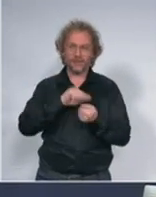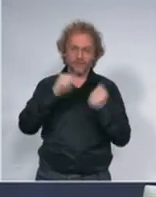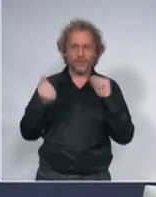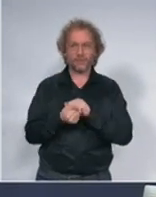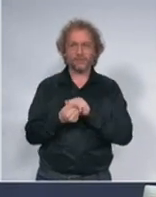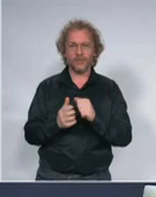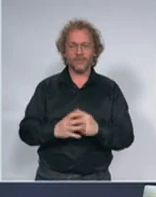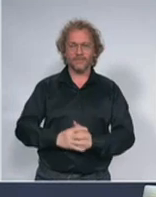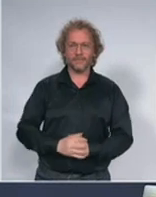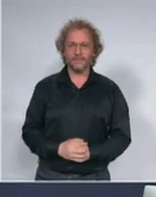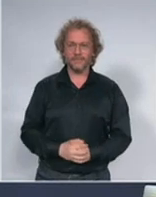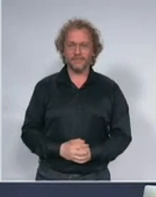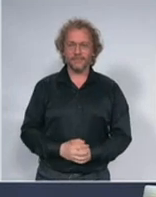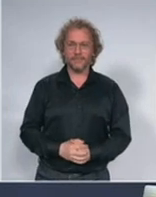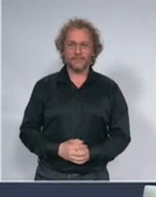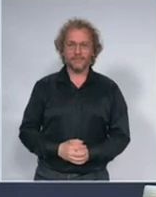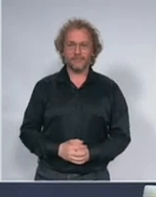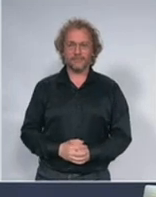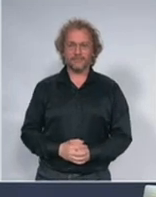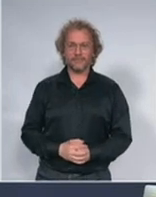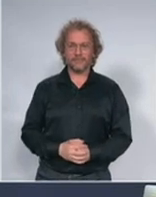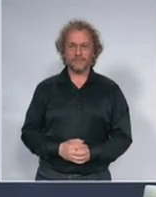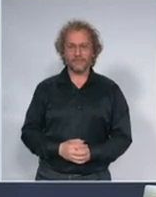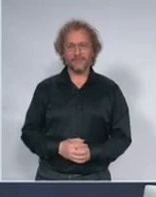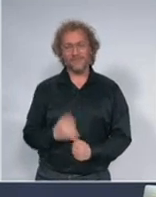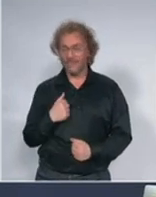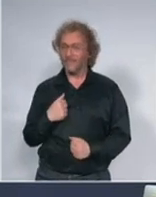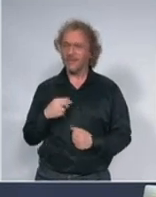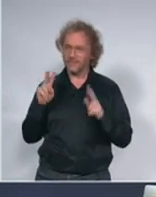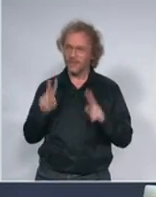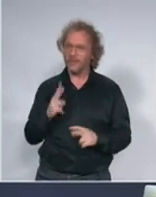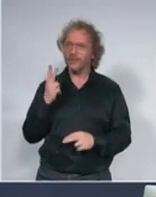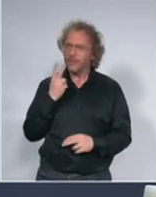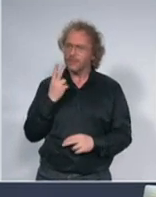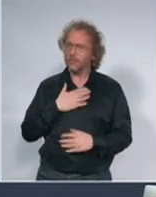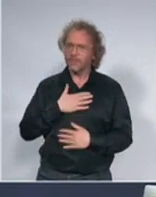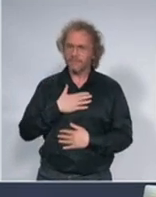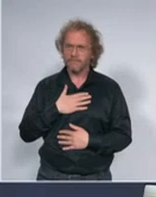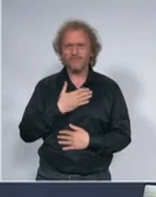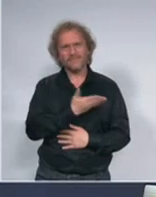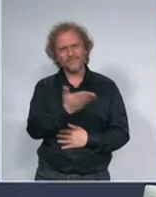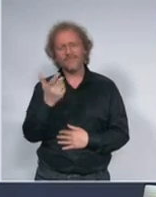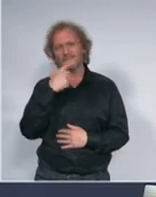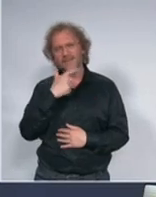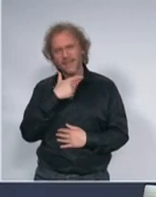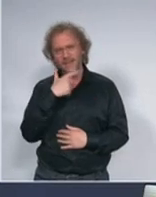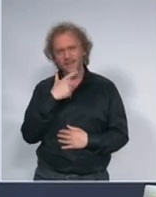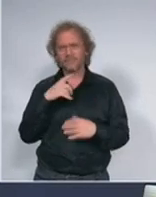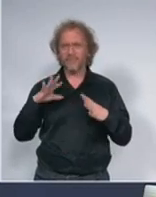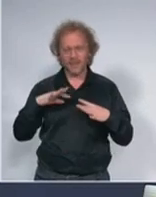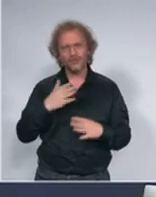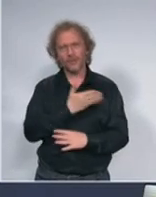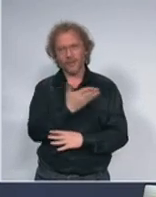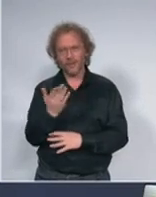I ja zaista razumem da našim starijim sugrađanima i penzionerima ovo nije ni najmanje